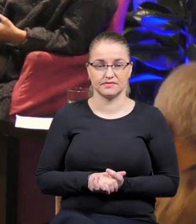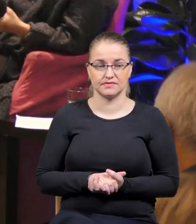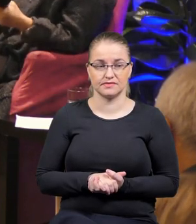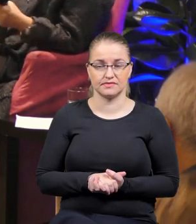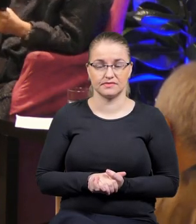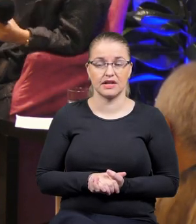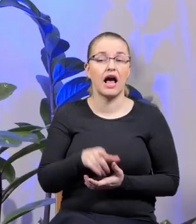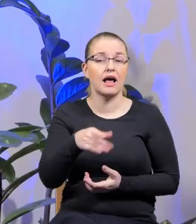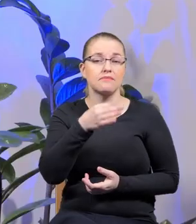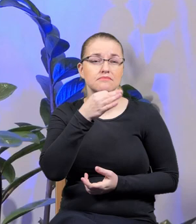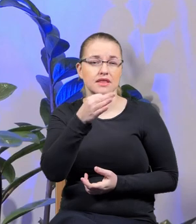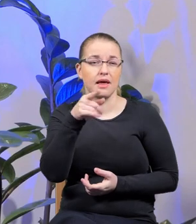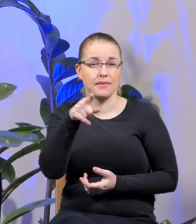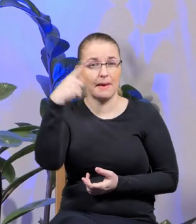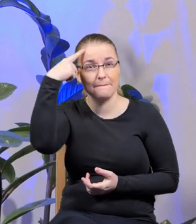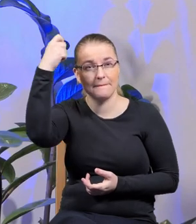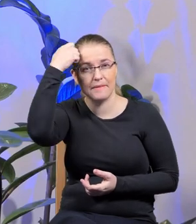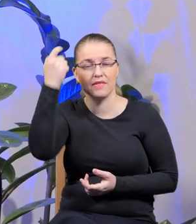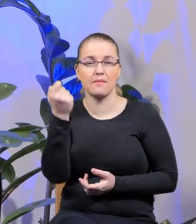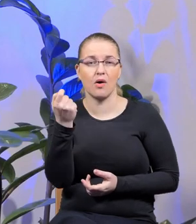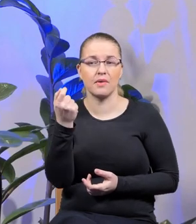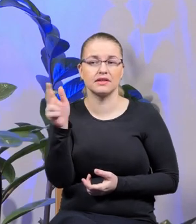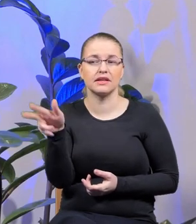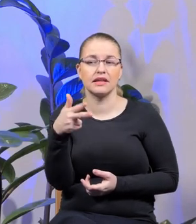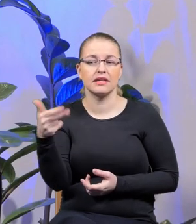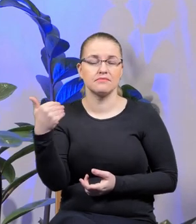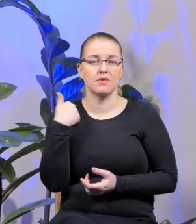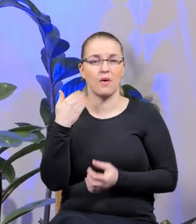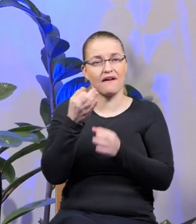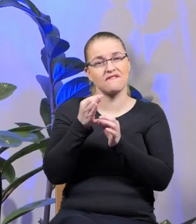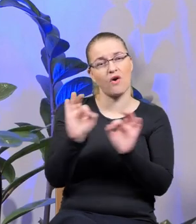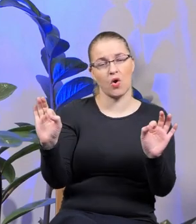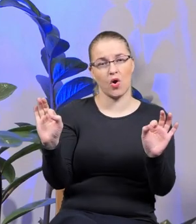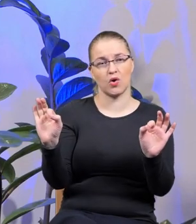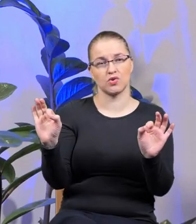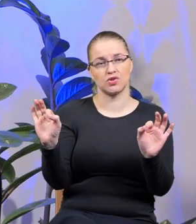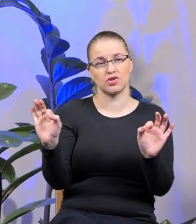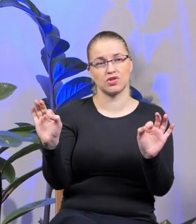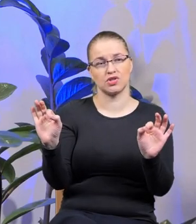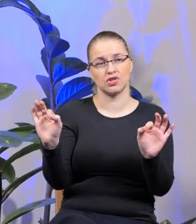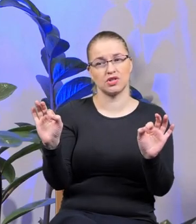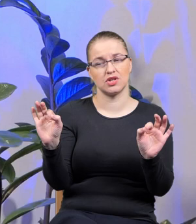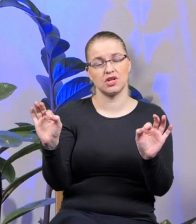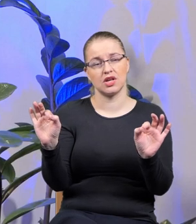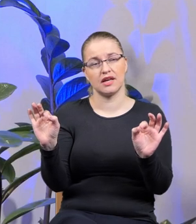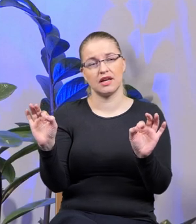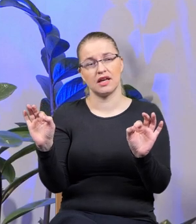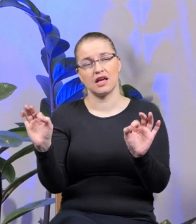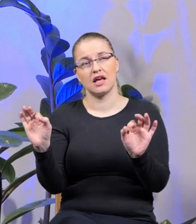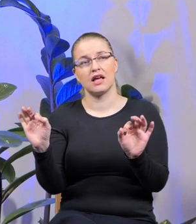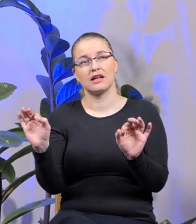A czy pamiętasz taki moment, kiedy mieliśmy pewną wolność od takich ukończeń ideologicznych? Czy lata